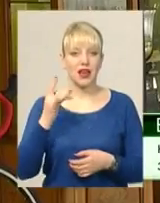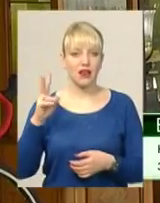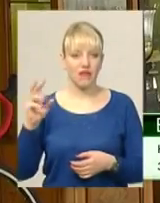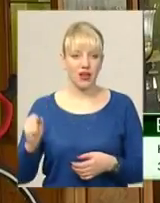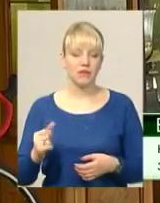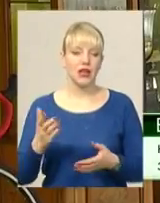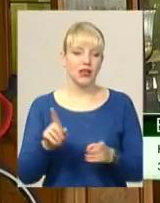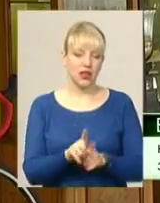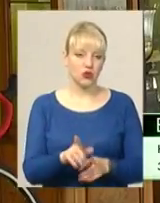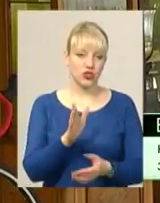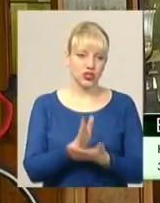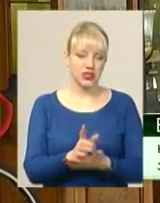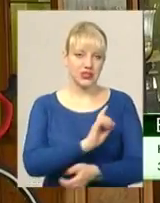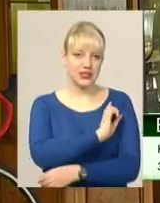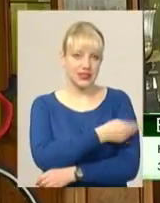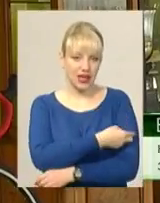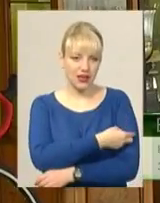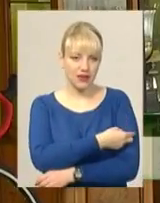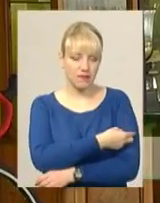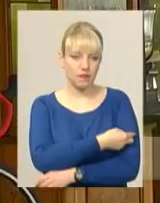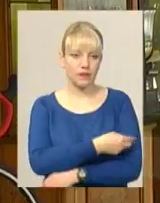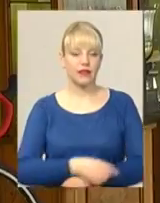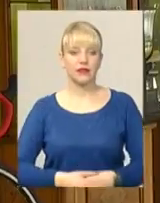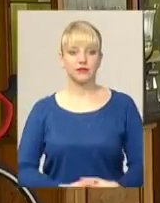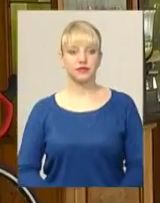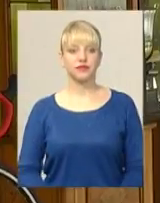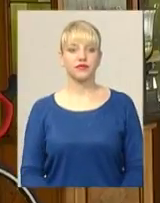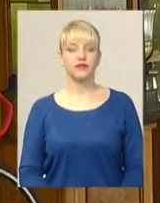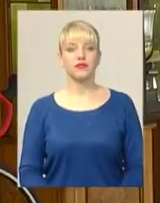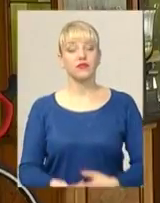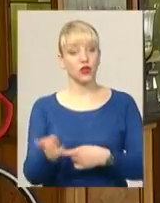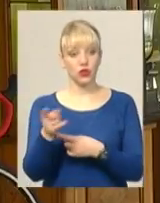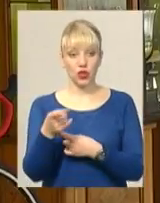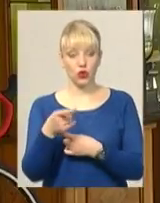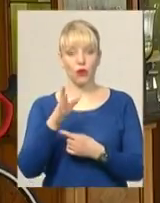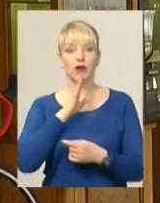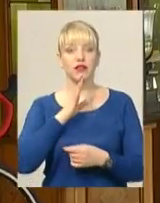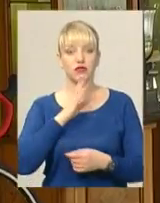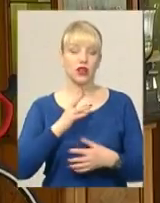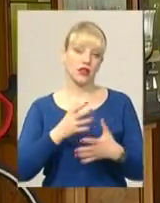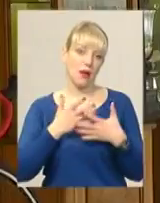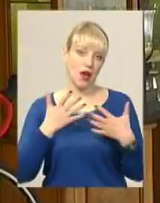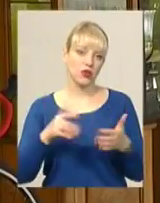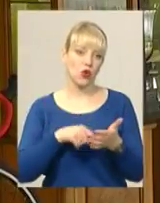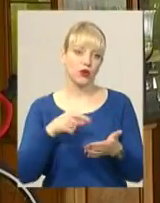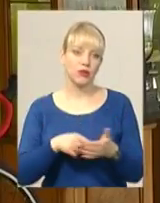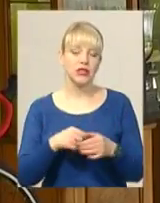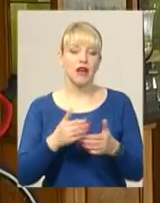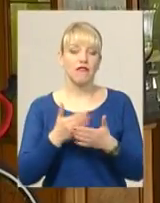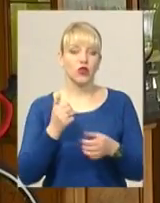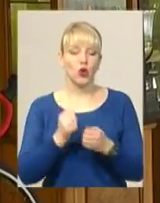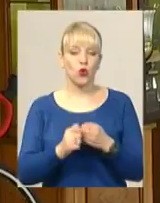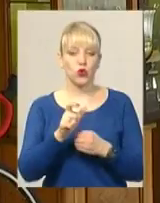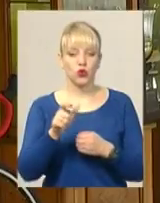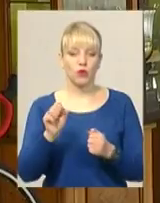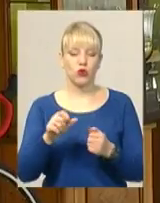також сильні, також є в принципі з Тернополя дівчата, ну з багатьох міст є. Від кожного можна очікувати